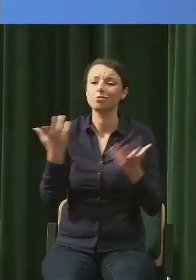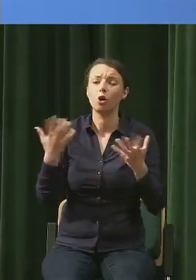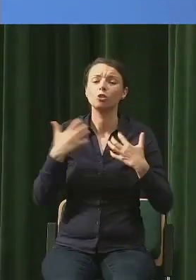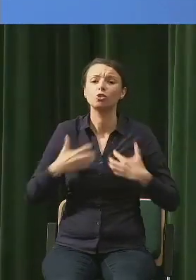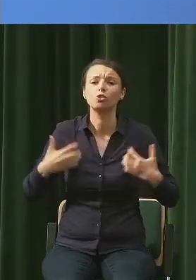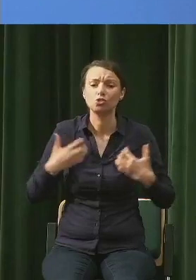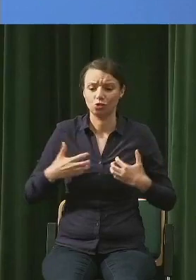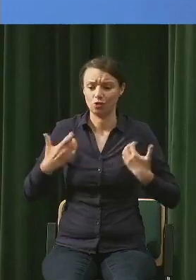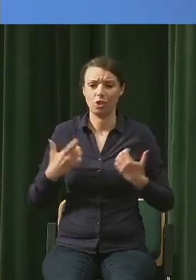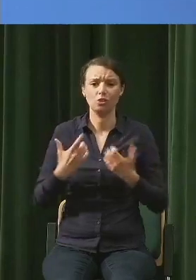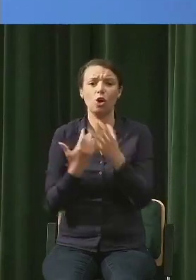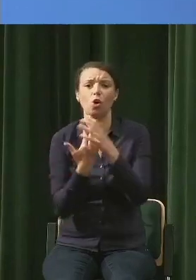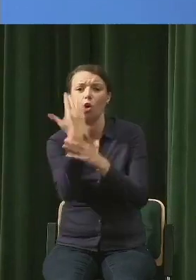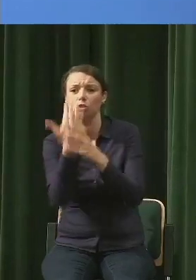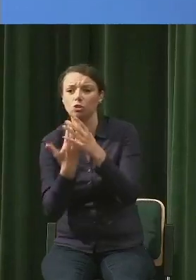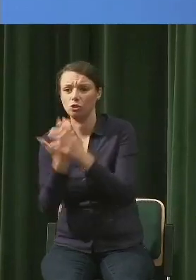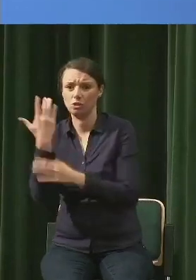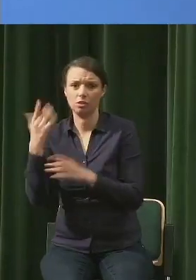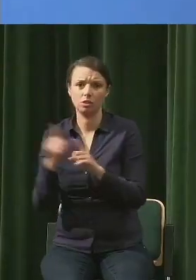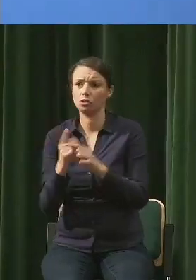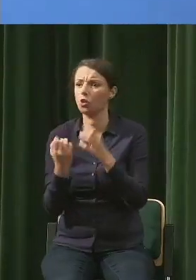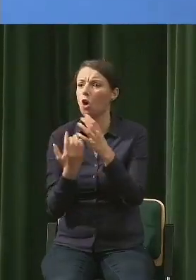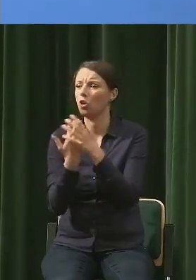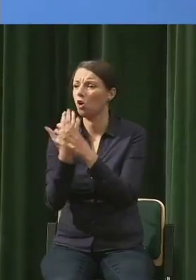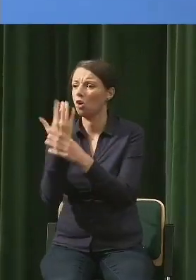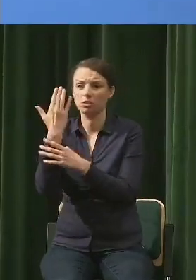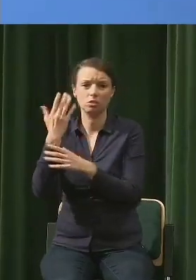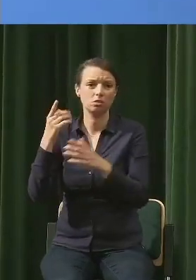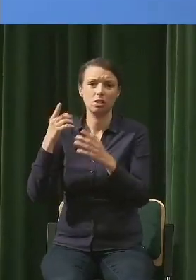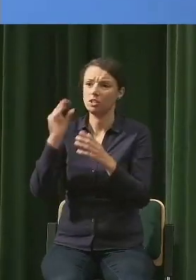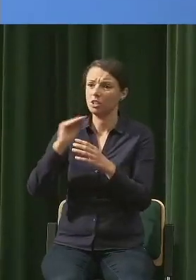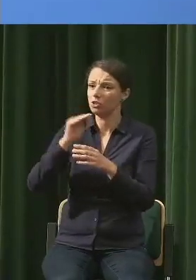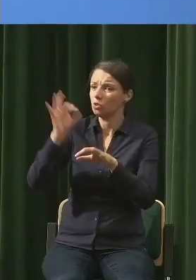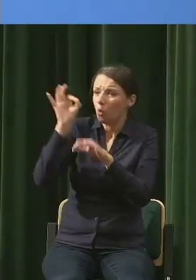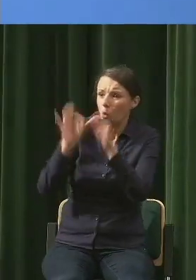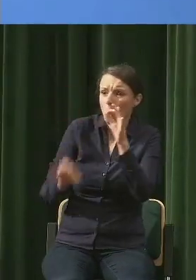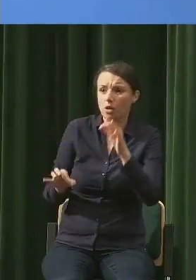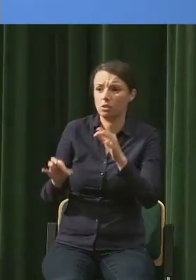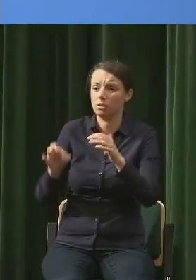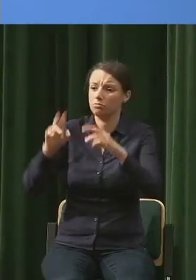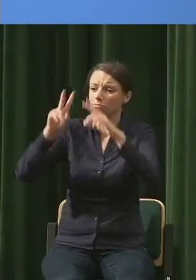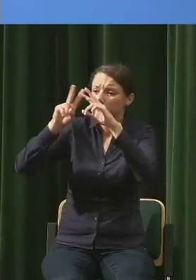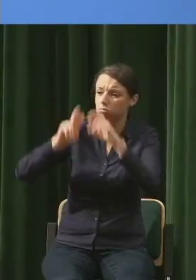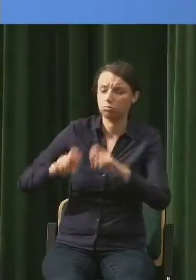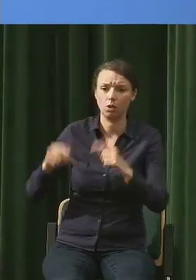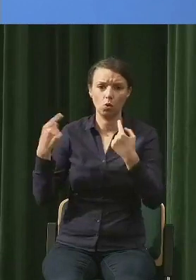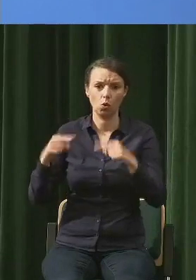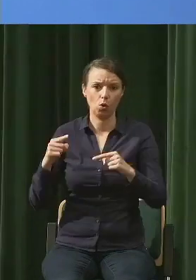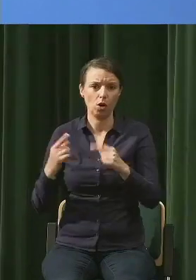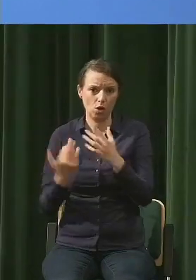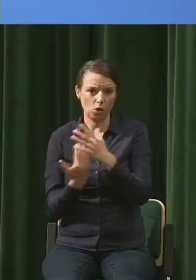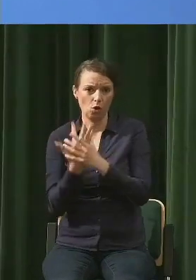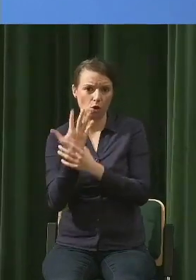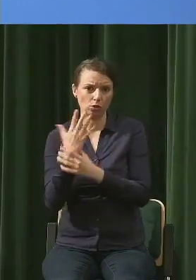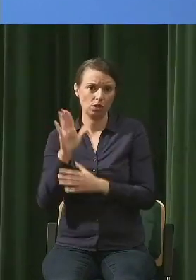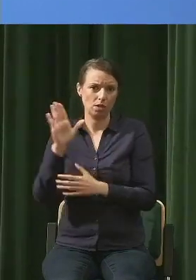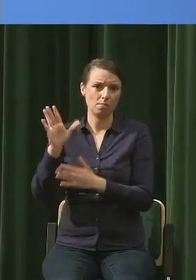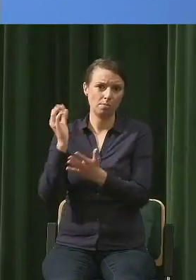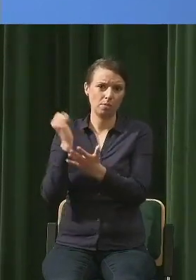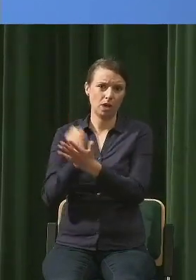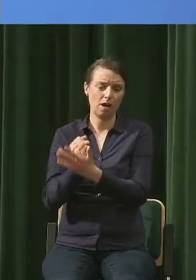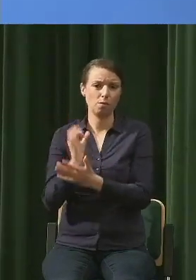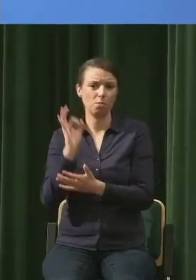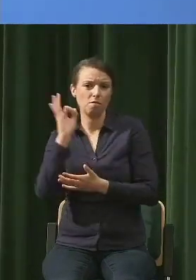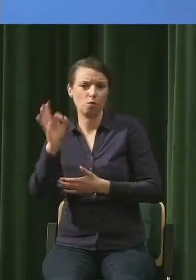I że mają pełne prawo odpowiadać po swojemu. I odpowiadają różnie. I w tych właśnie